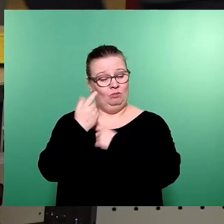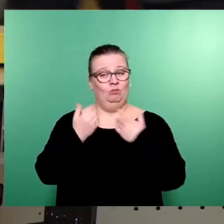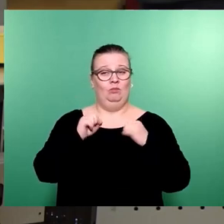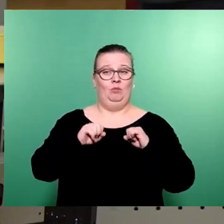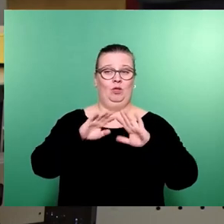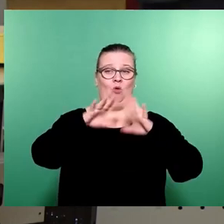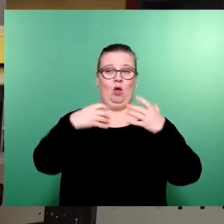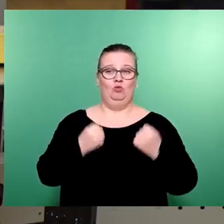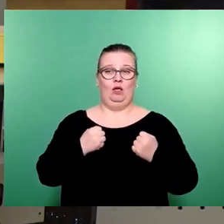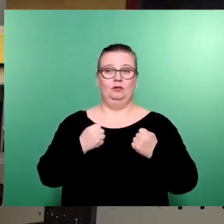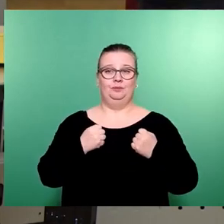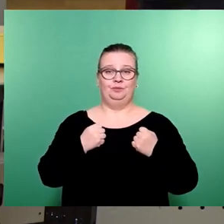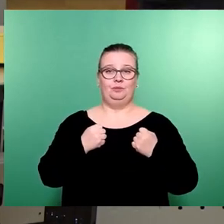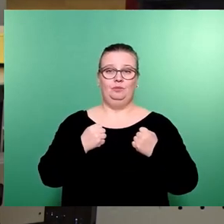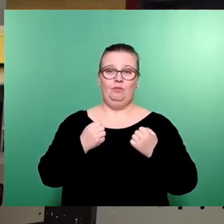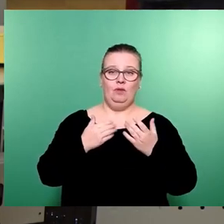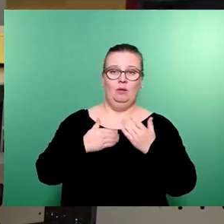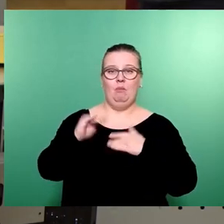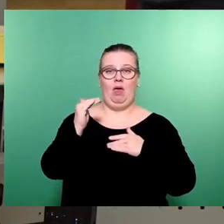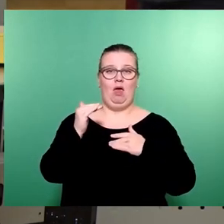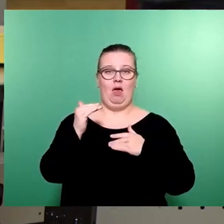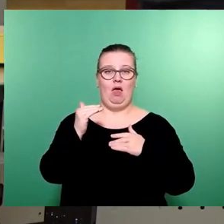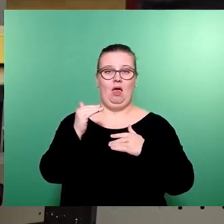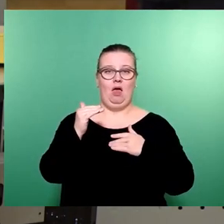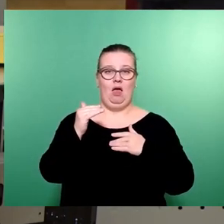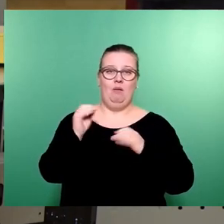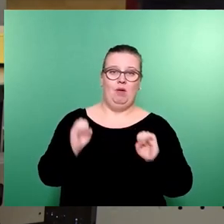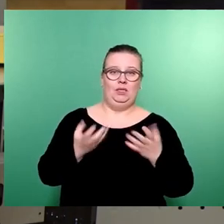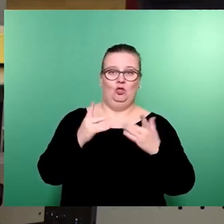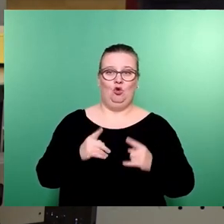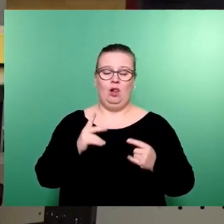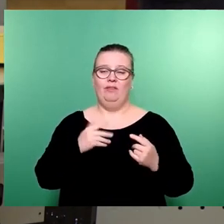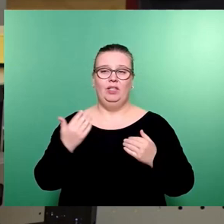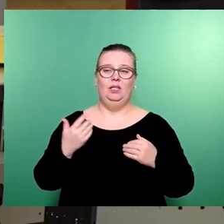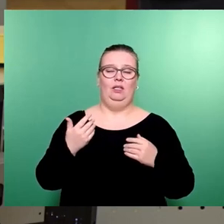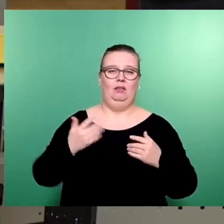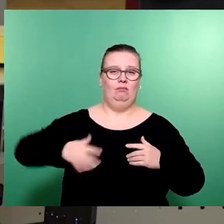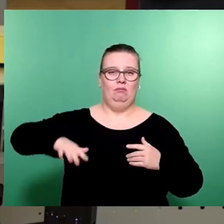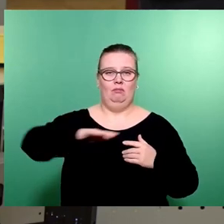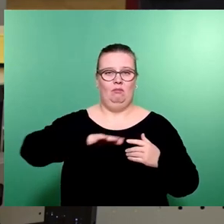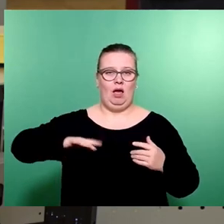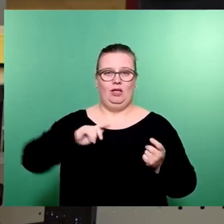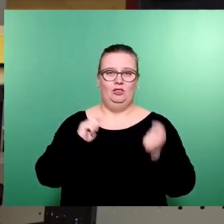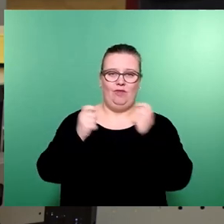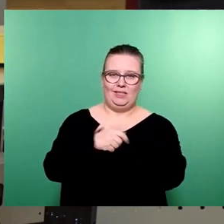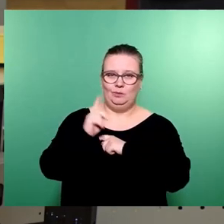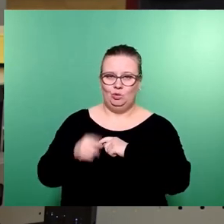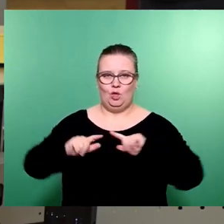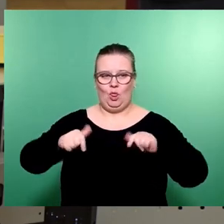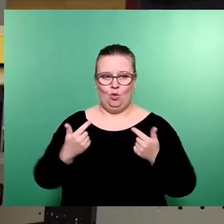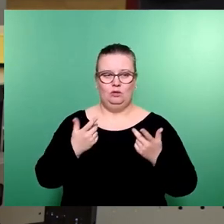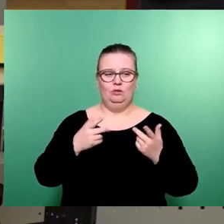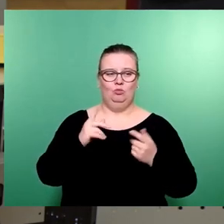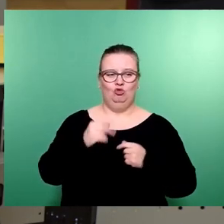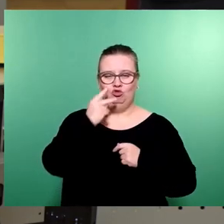hier weitaus mehr geschehen. Ein Paradigmenwechsel müsste eigentlich eintreten. Wir müssten eigentlich